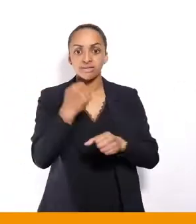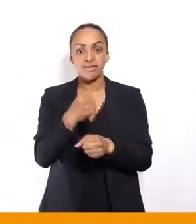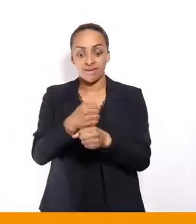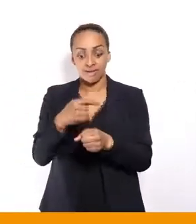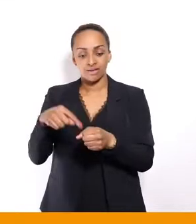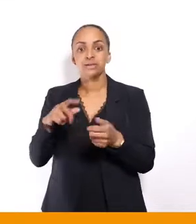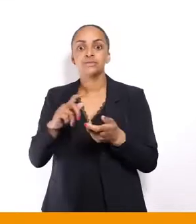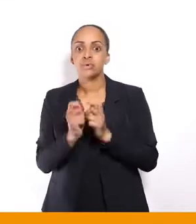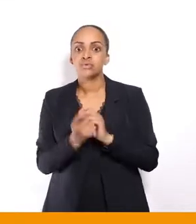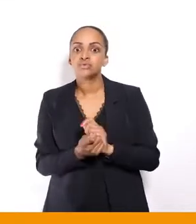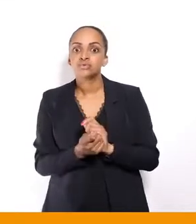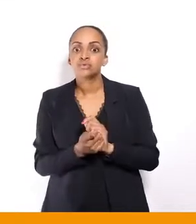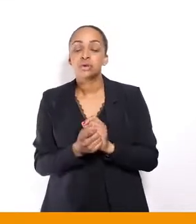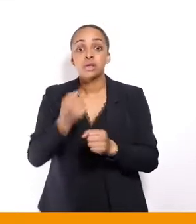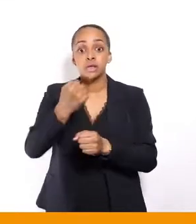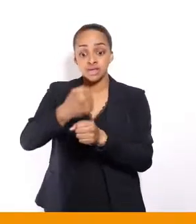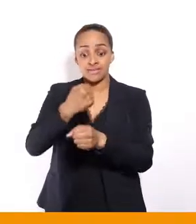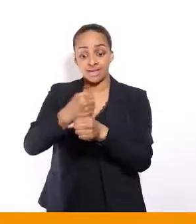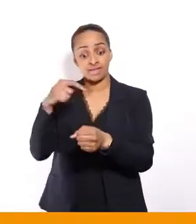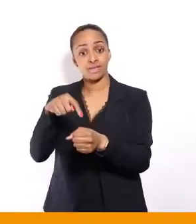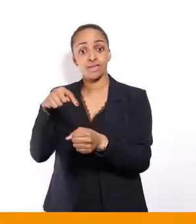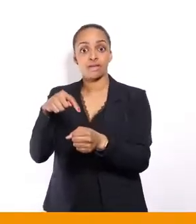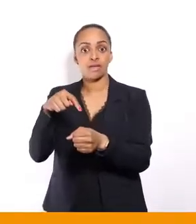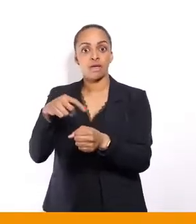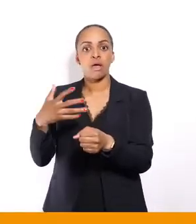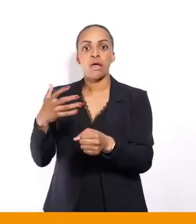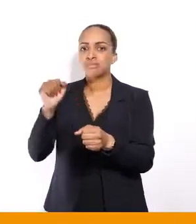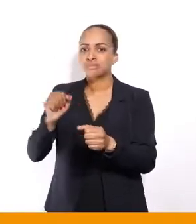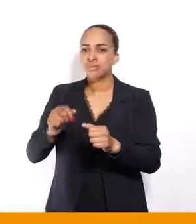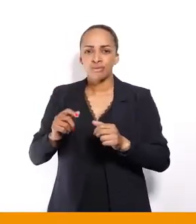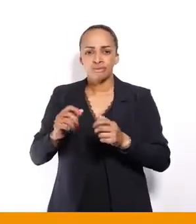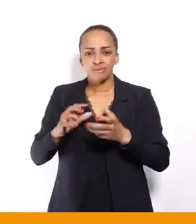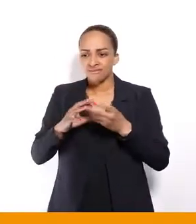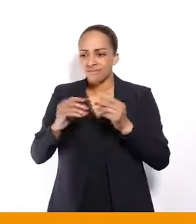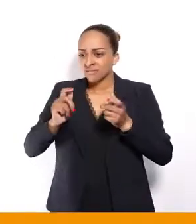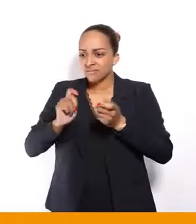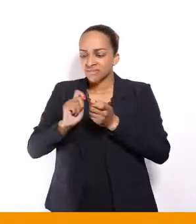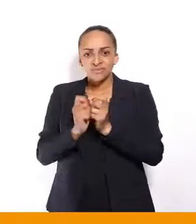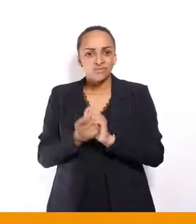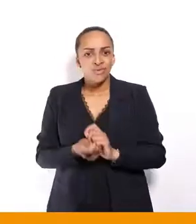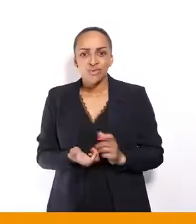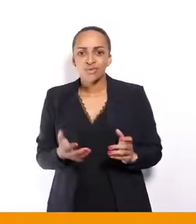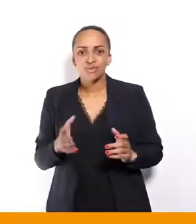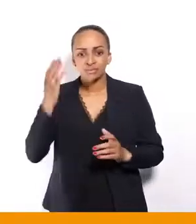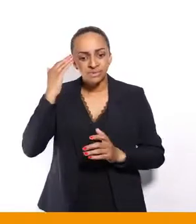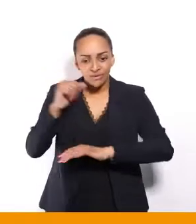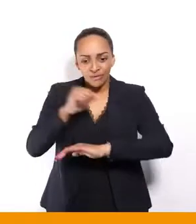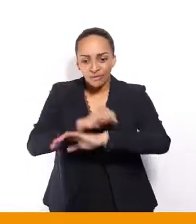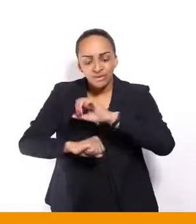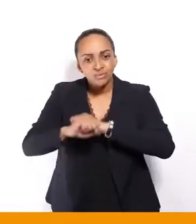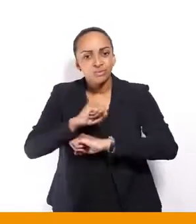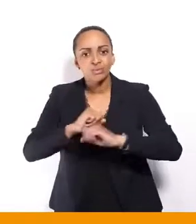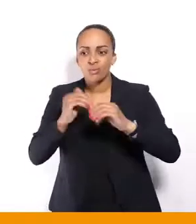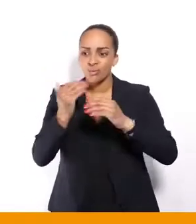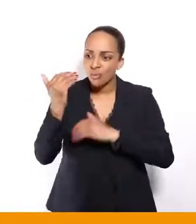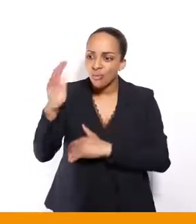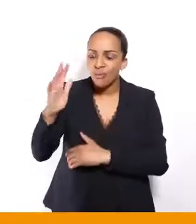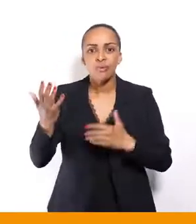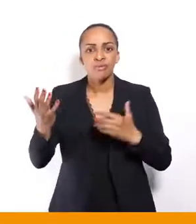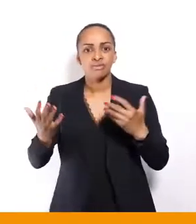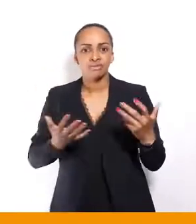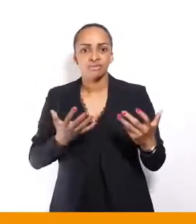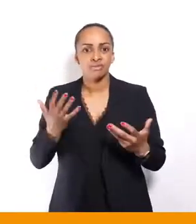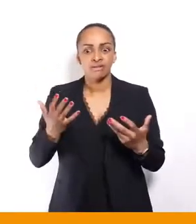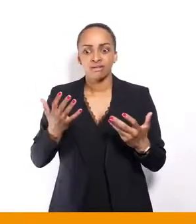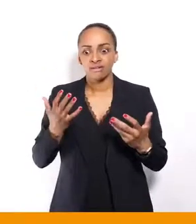que le travail, il pourrait être bien, bien différent s'il était organisé tout autrement, je pense qu'on pourrait